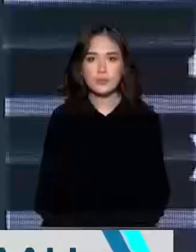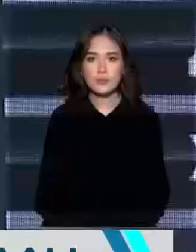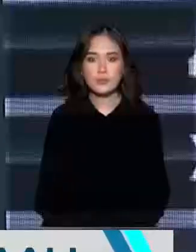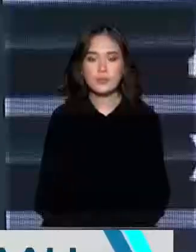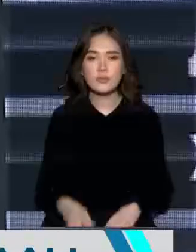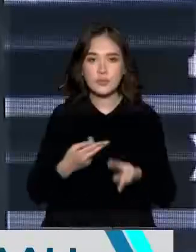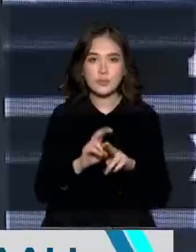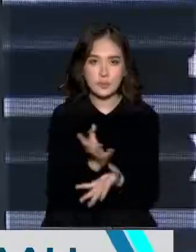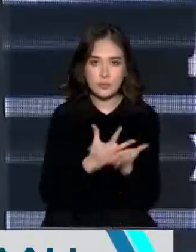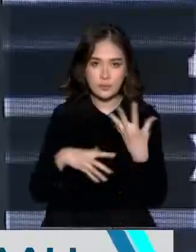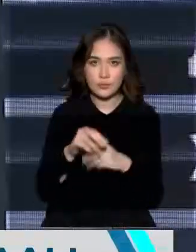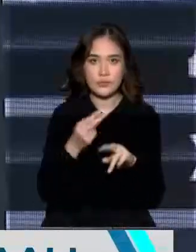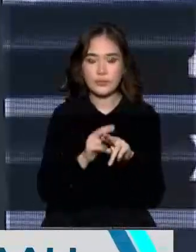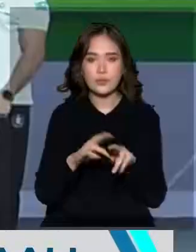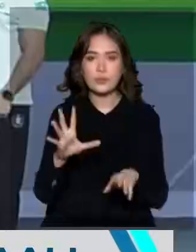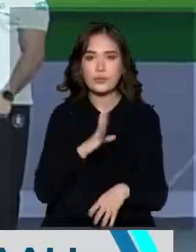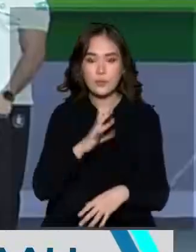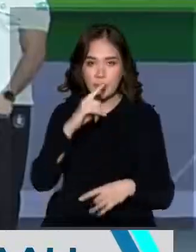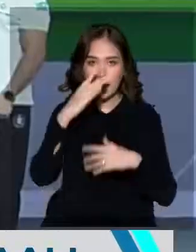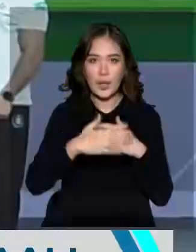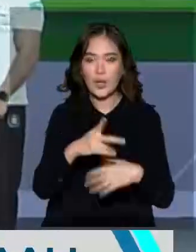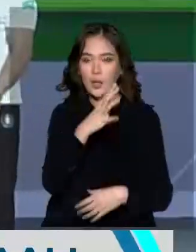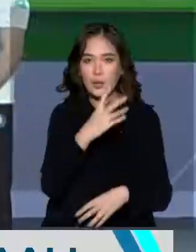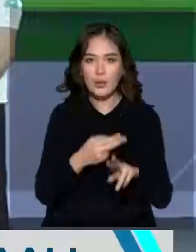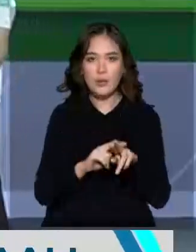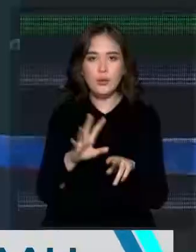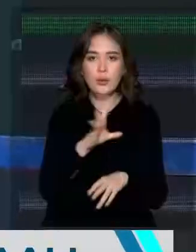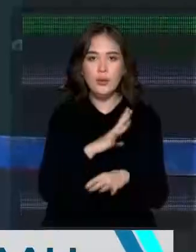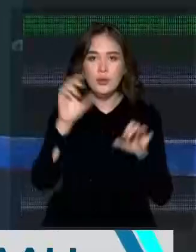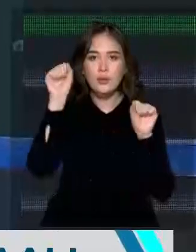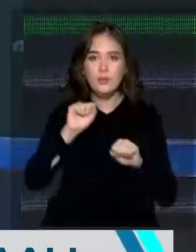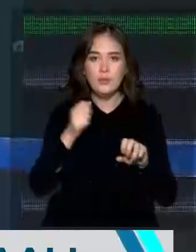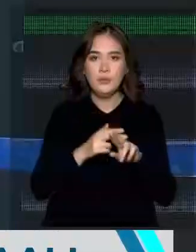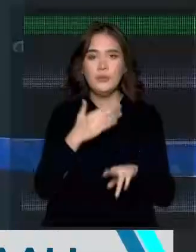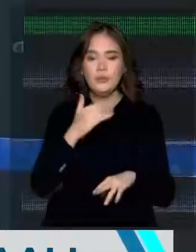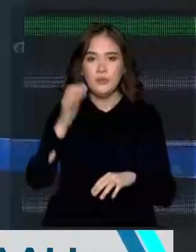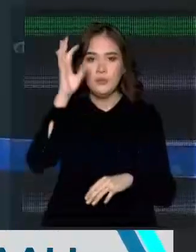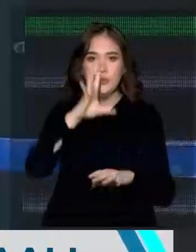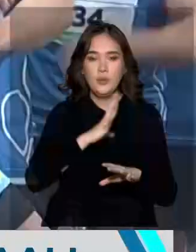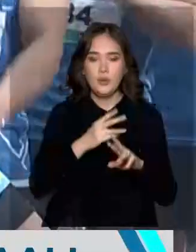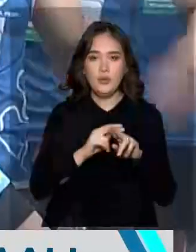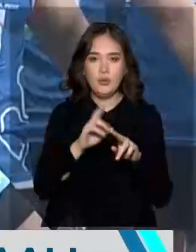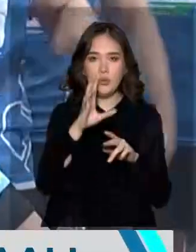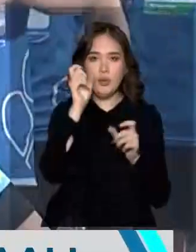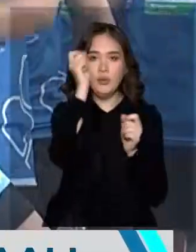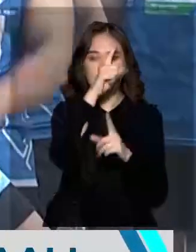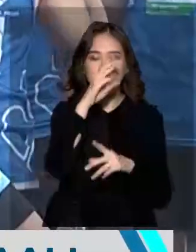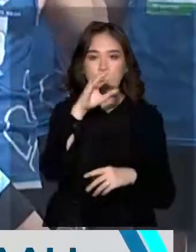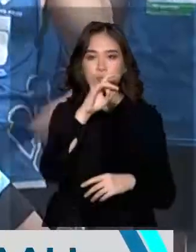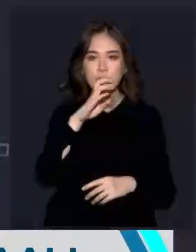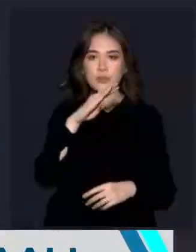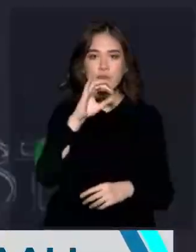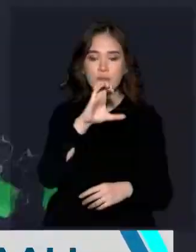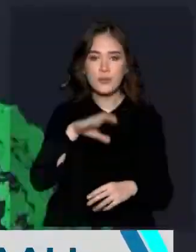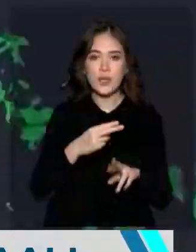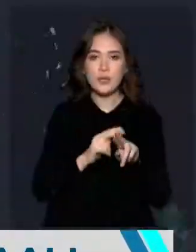Бұлардың бұла қүші бұғып жатқан. Бұлтырдан бері ел білді. Торникты тартын деткен, ал тартылғанды танымал еткен тартыл фест шобасы.